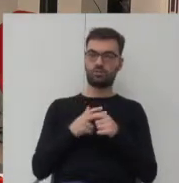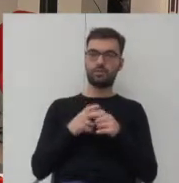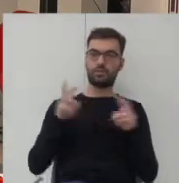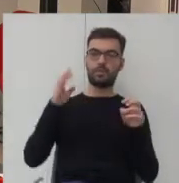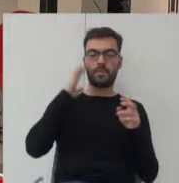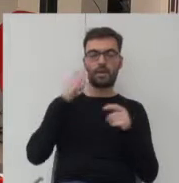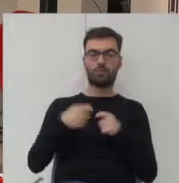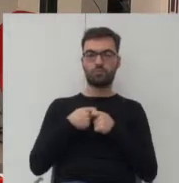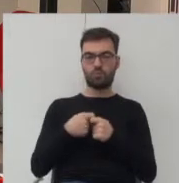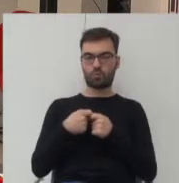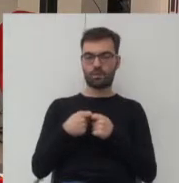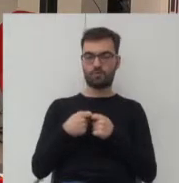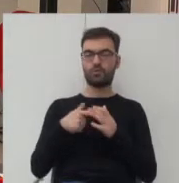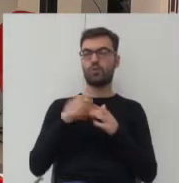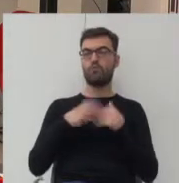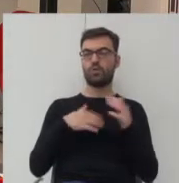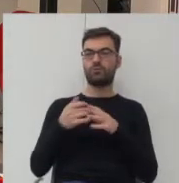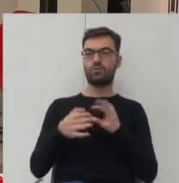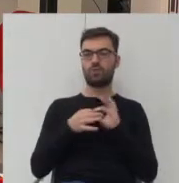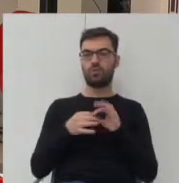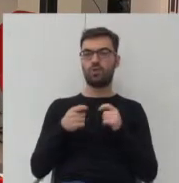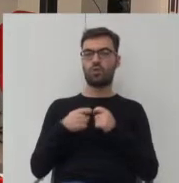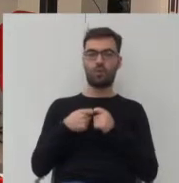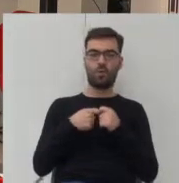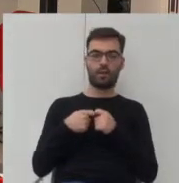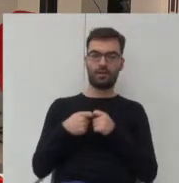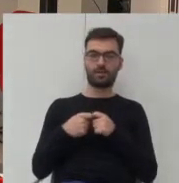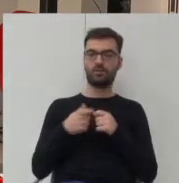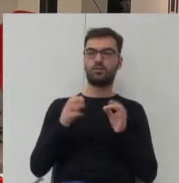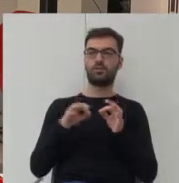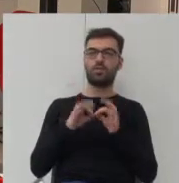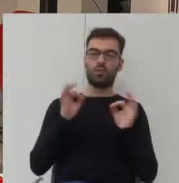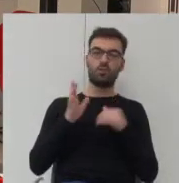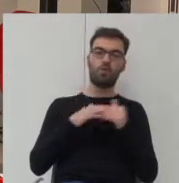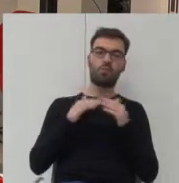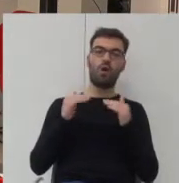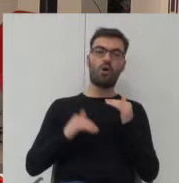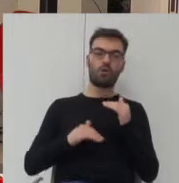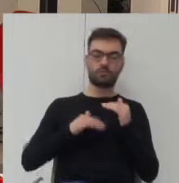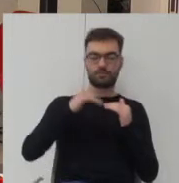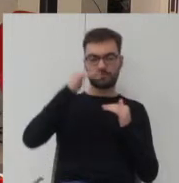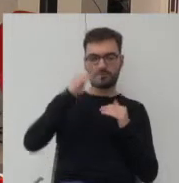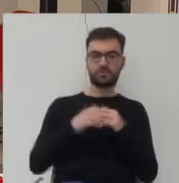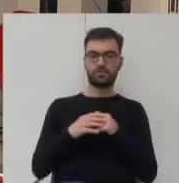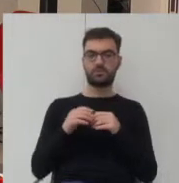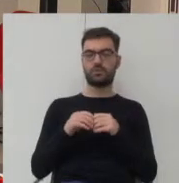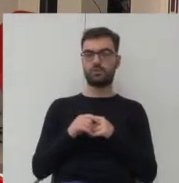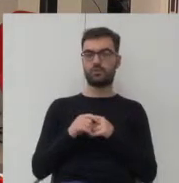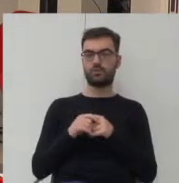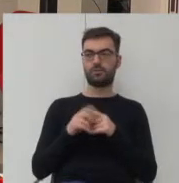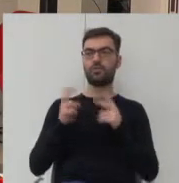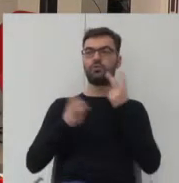budownictwa kooperatywnego i czy tam w ogóle budownictwa oddolnego i też poszukiwania takich modeli o których